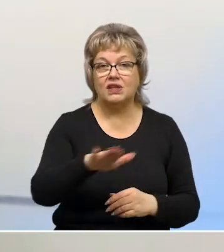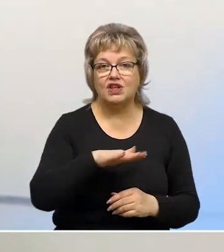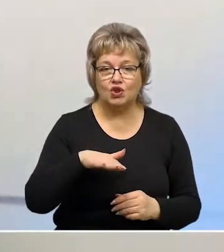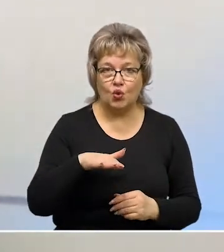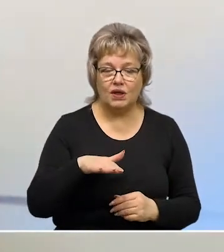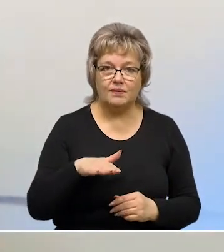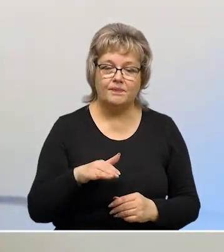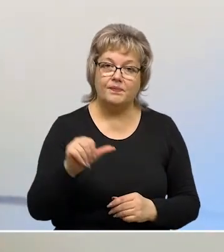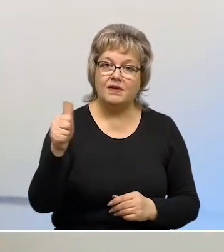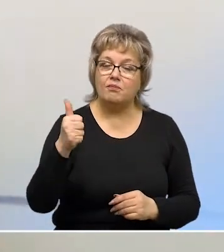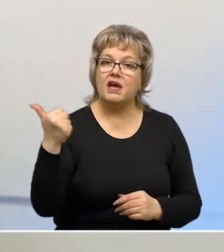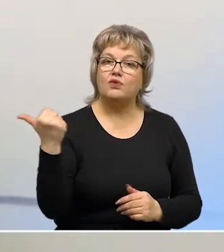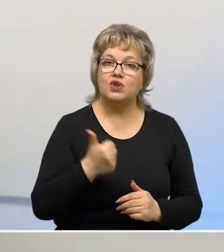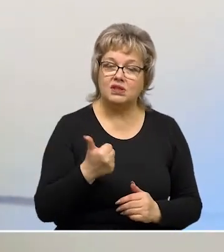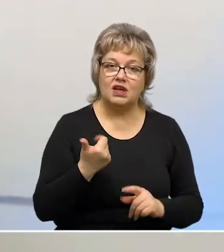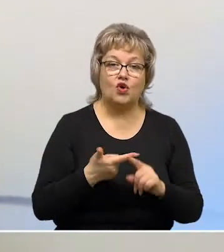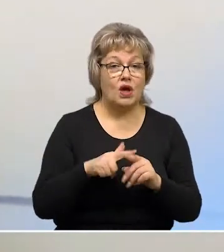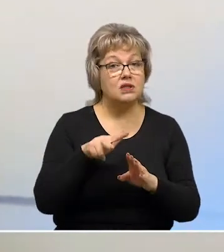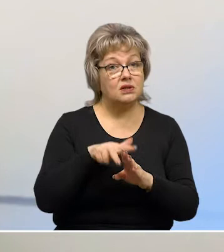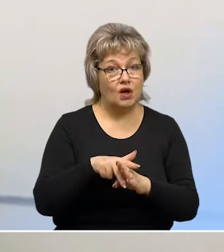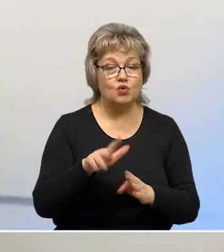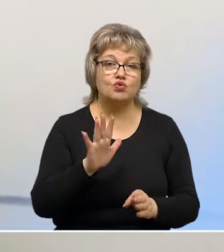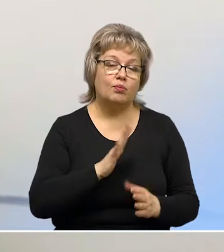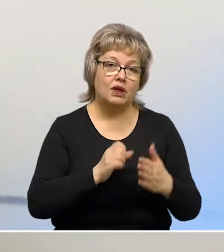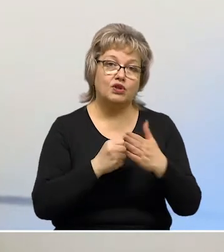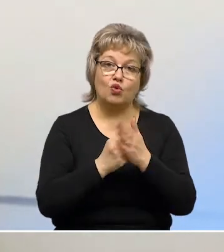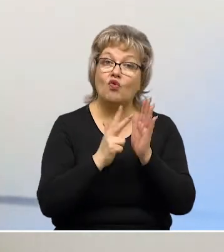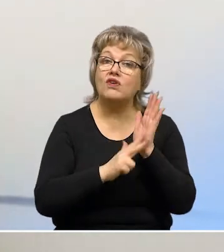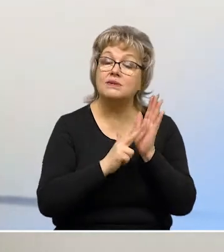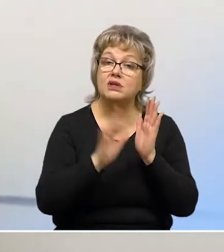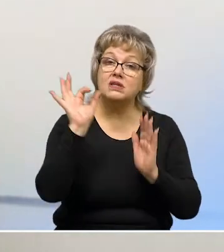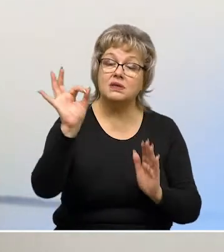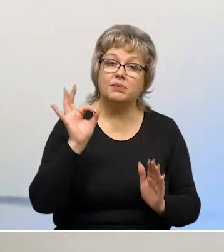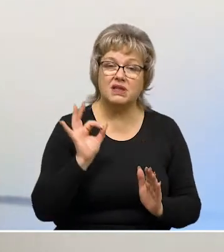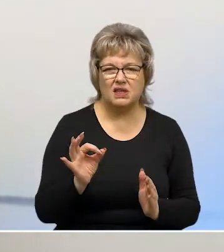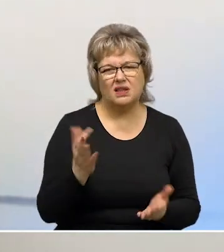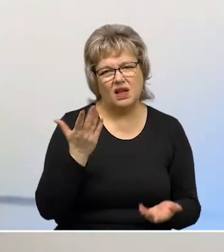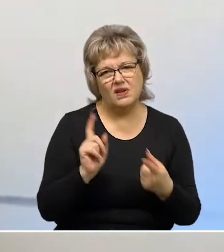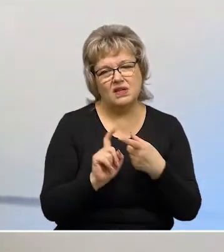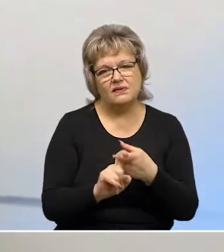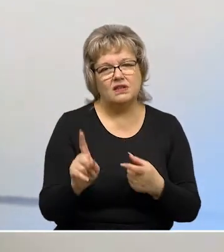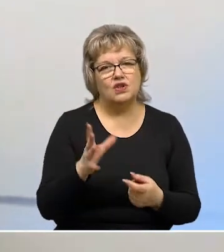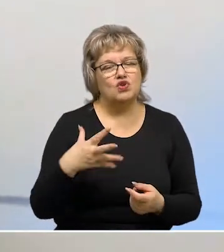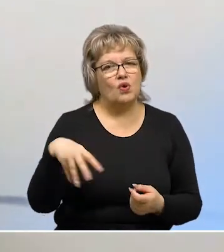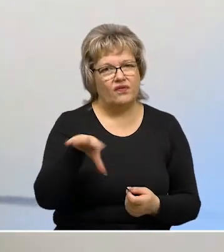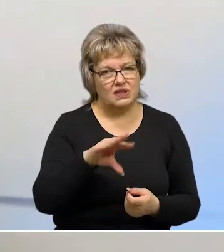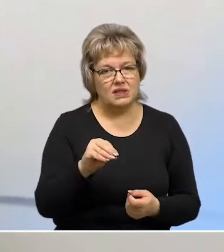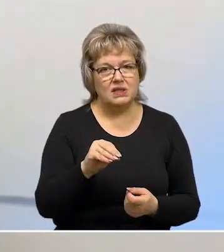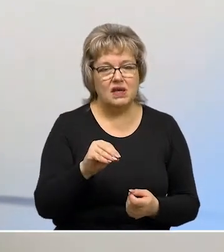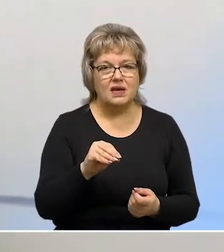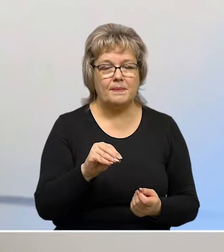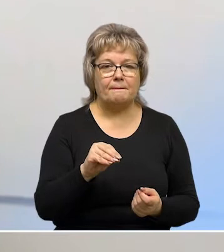территории. В первой неделе эти нагрузки достигали 80%, ну, наверное, связано с тем, что все